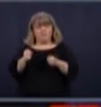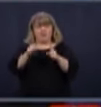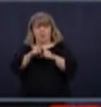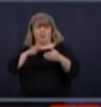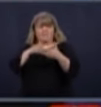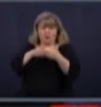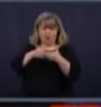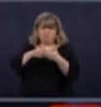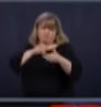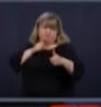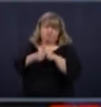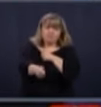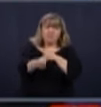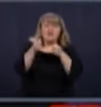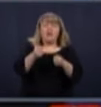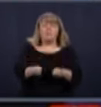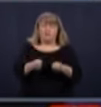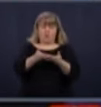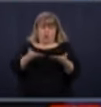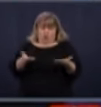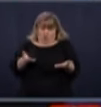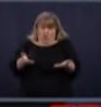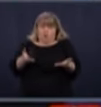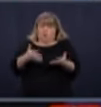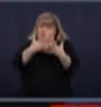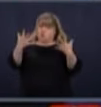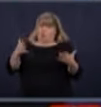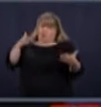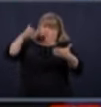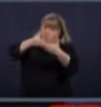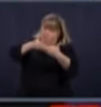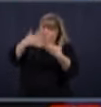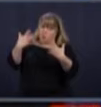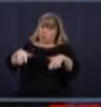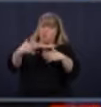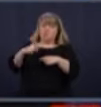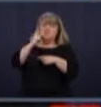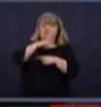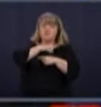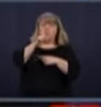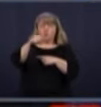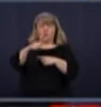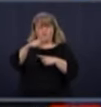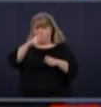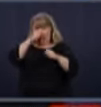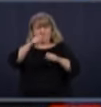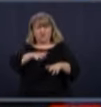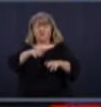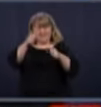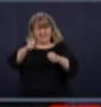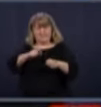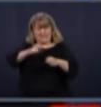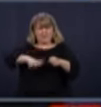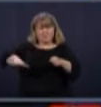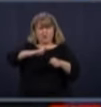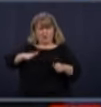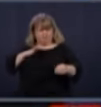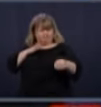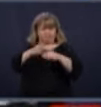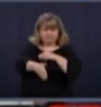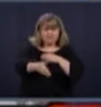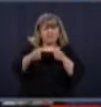nous autres. Ce n pas fini. Il ne faut pas lâcher, mais on est capables, les Québécois, de passer au travers. Merci.